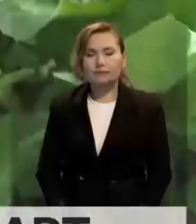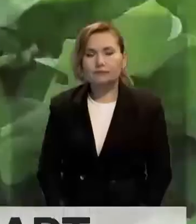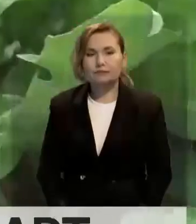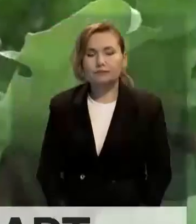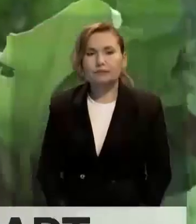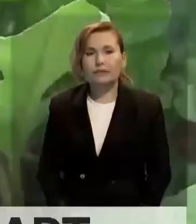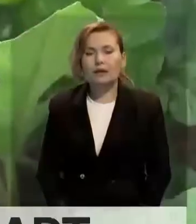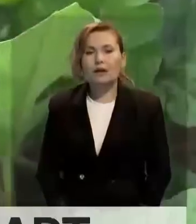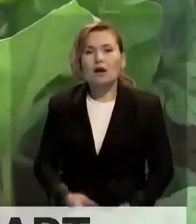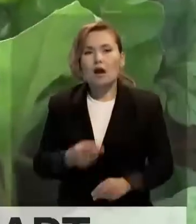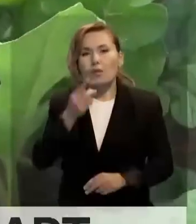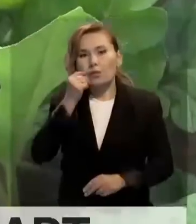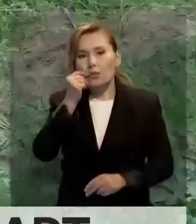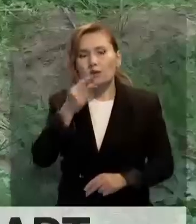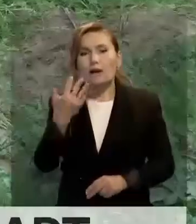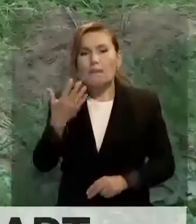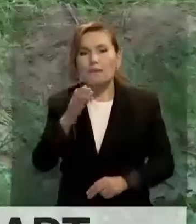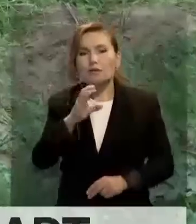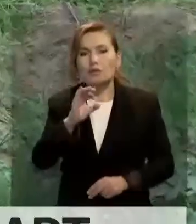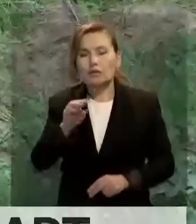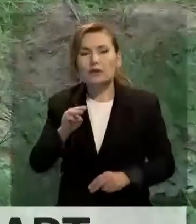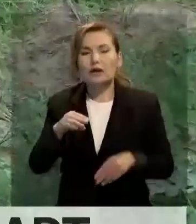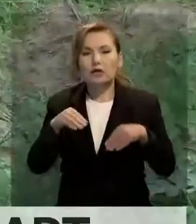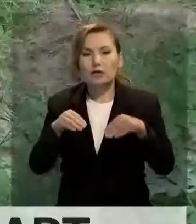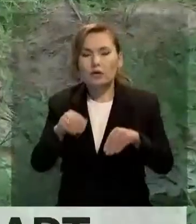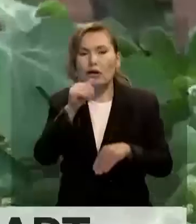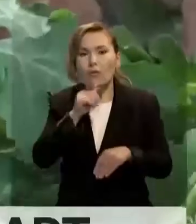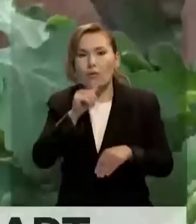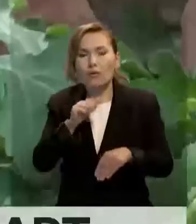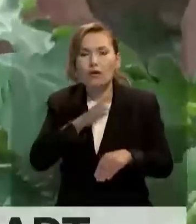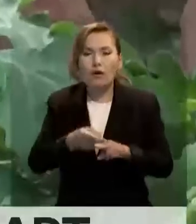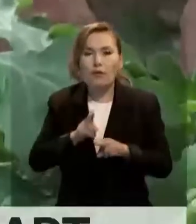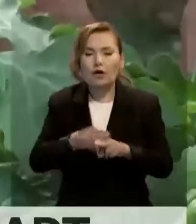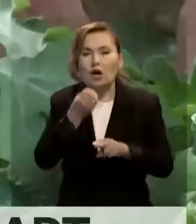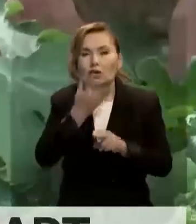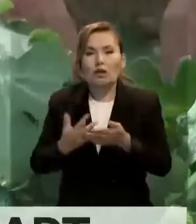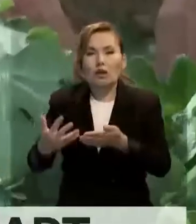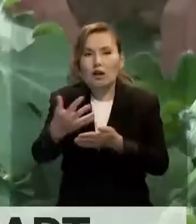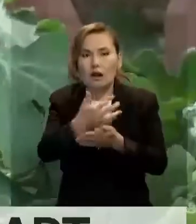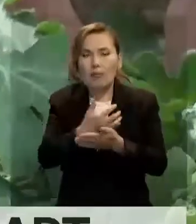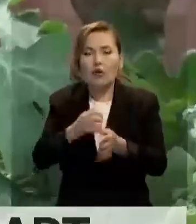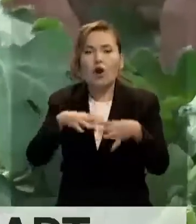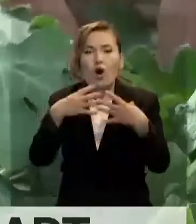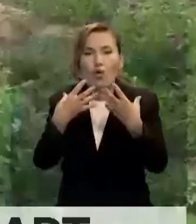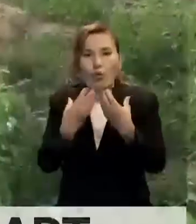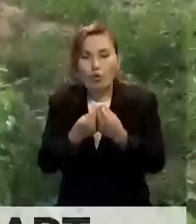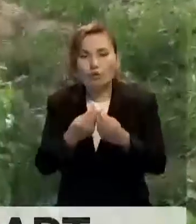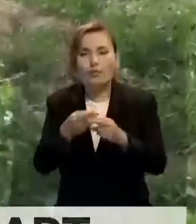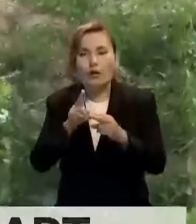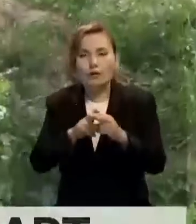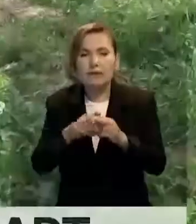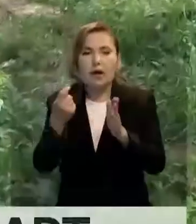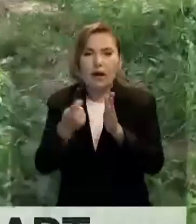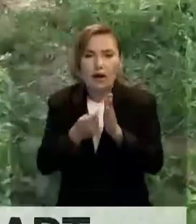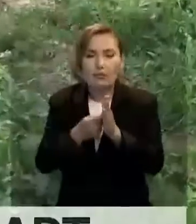Пиотра Руд алғашында 5 соты жерге бақша егіп көрген. Өнімдердің шығымы тәуір бұлып, отбасынан артылғанын көрші көлемге де